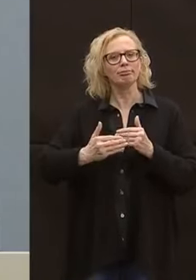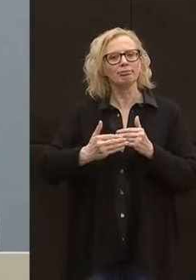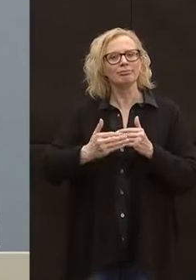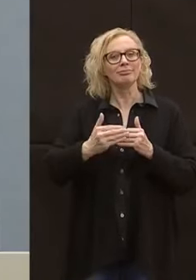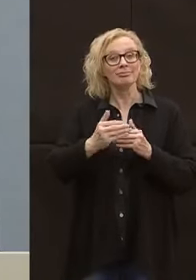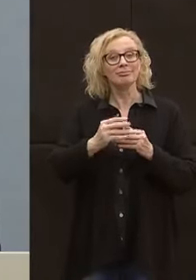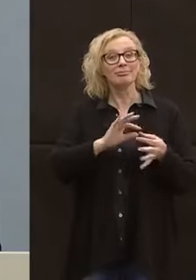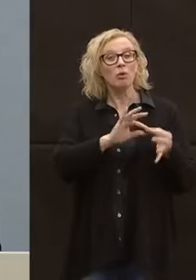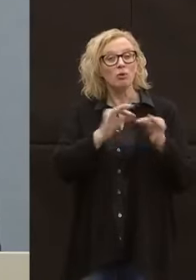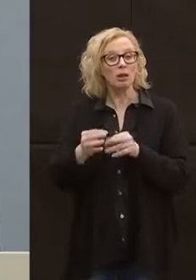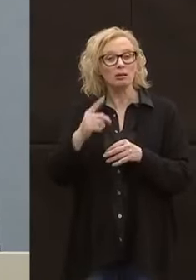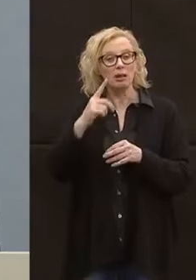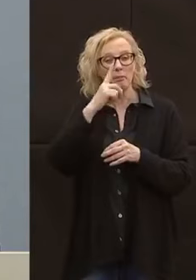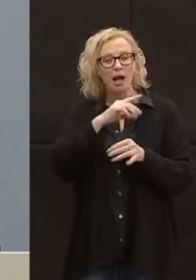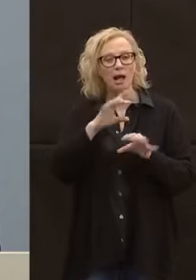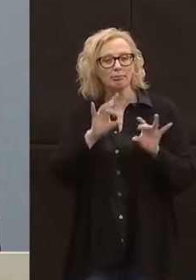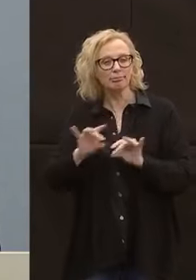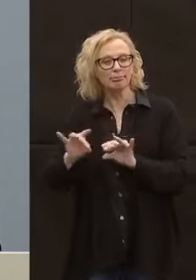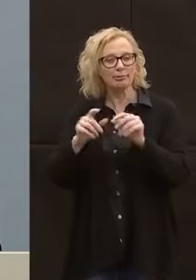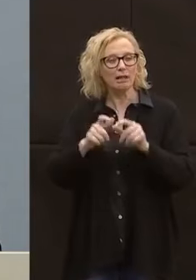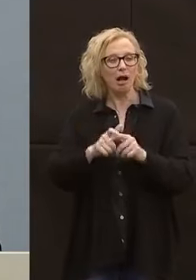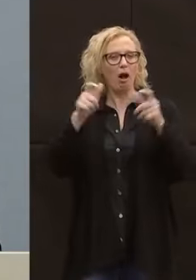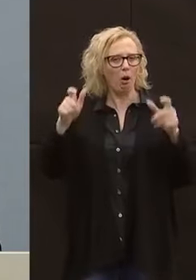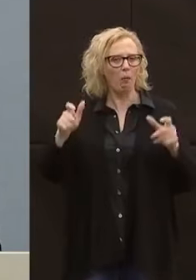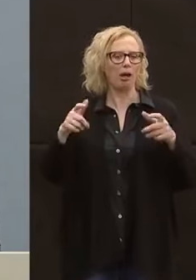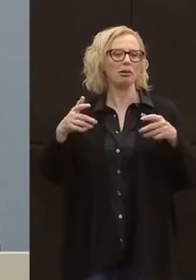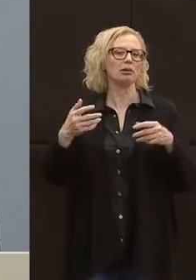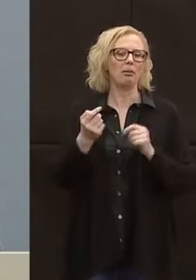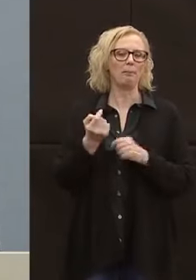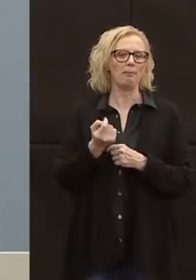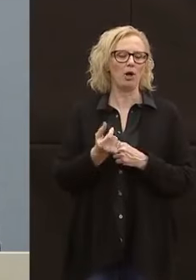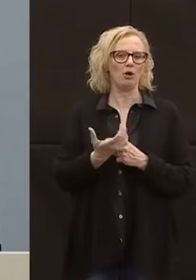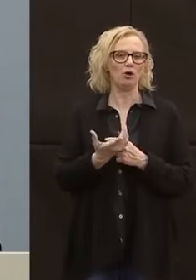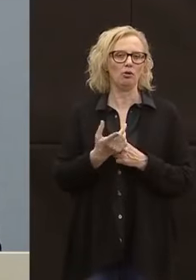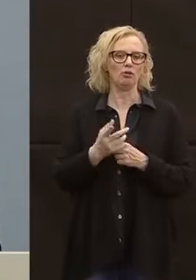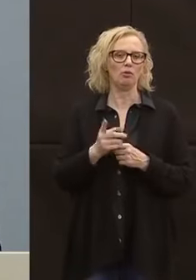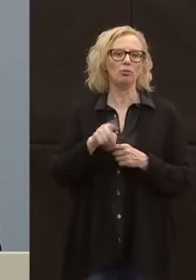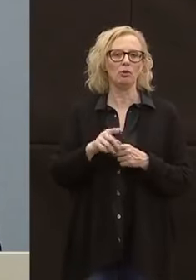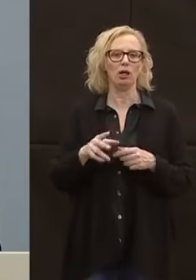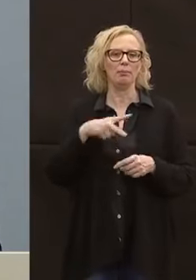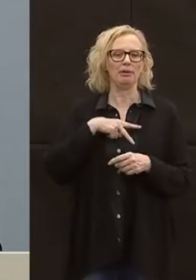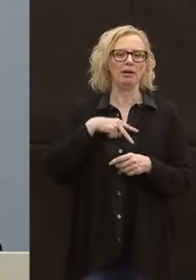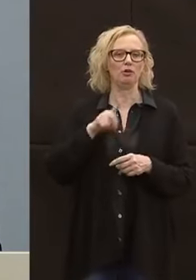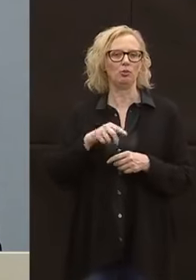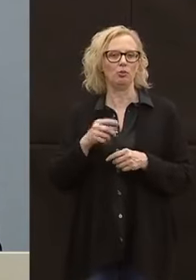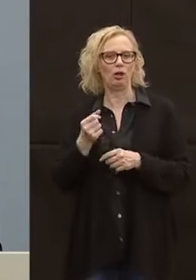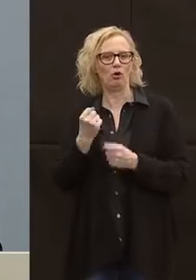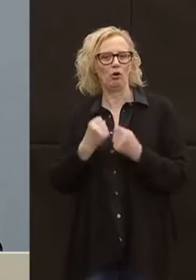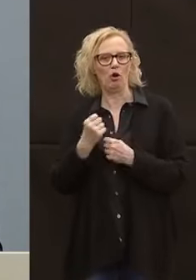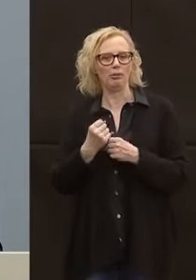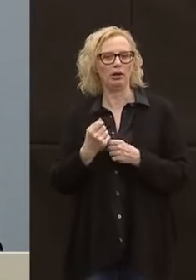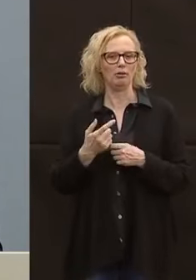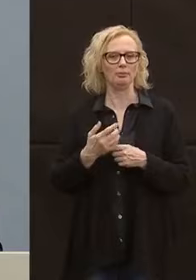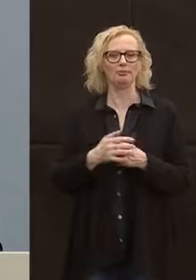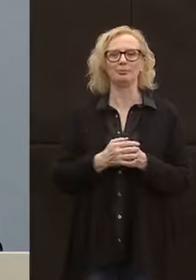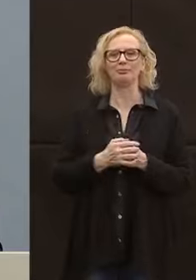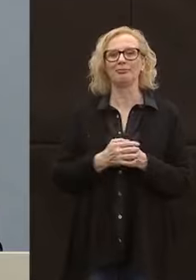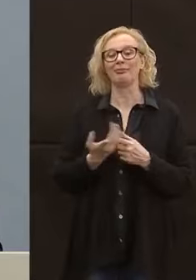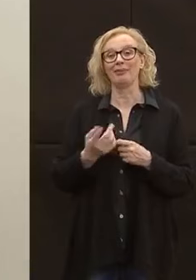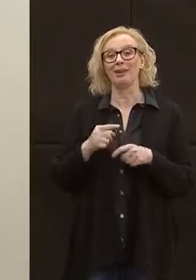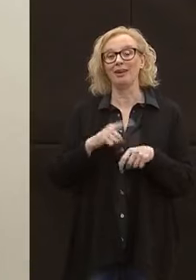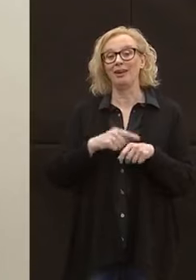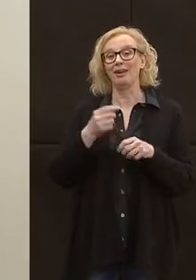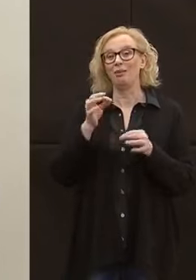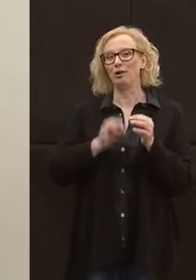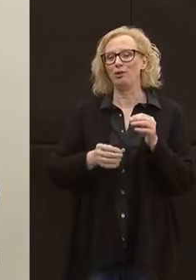possibile di riscontro sui termini del contagio, sia sulla vita privata che sulla parte economica. Siamo fuori di un minuto,